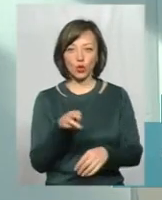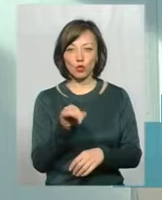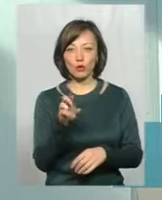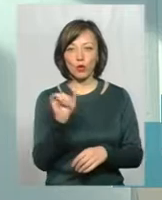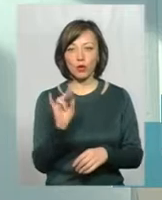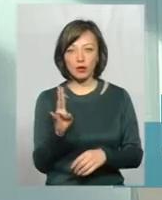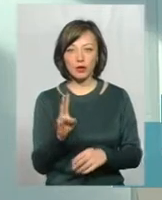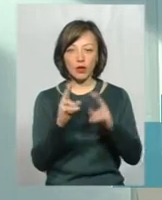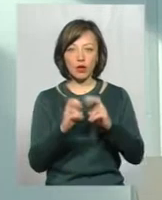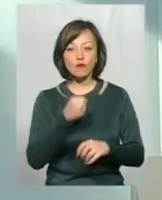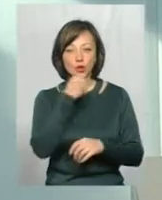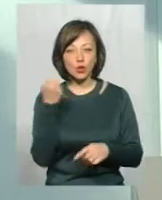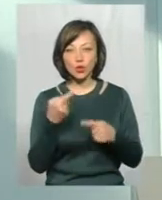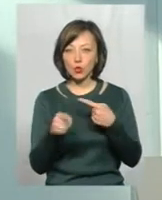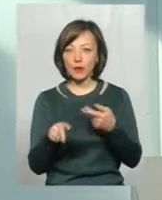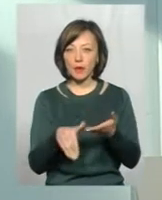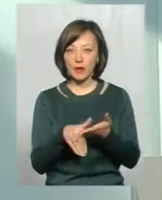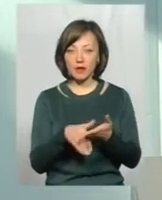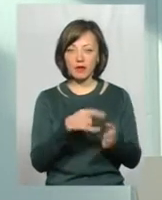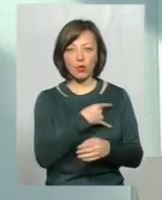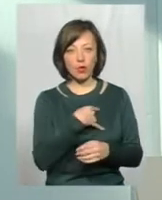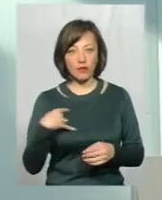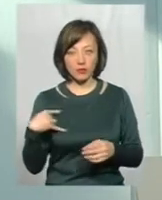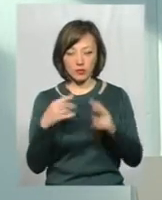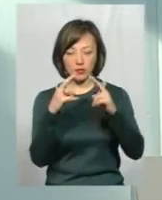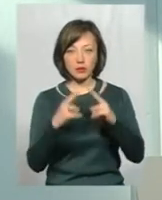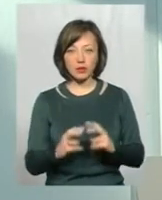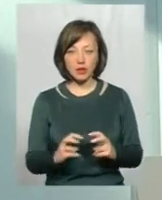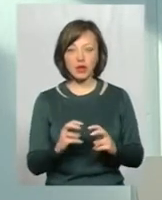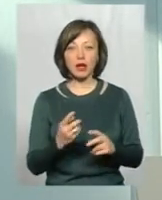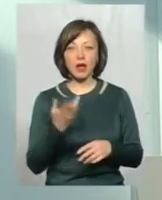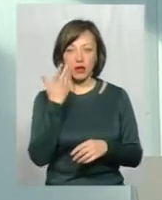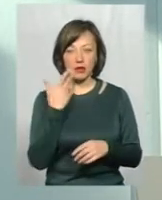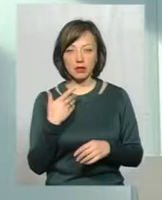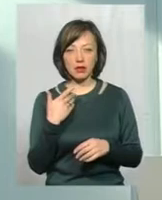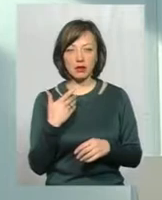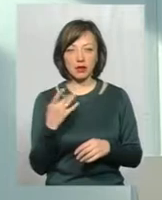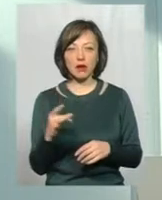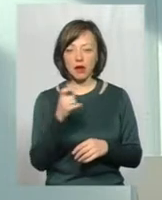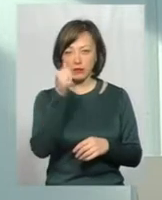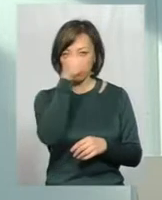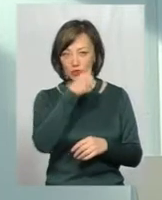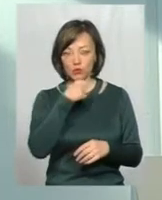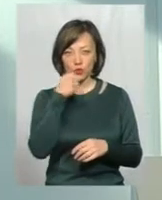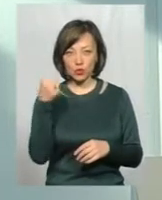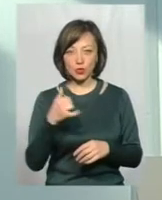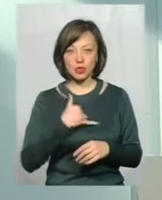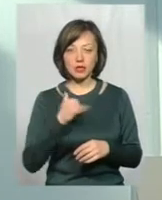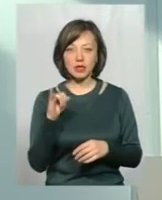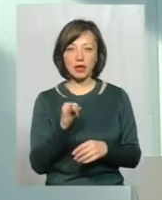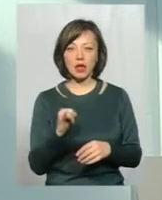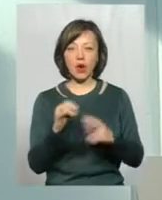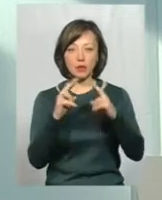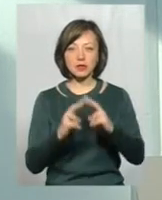взрослых – це німножко інші методи. Це метод флюорографічне обслідування, коли проходять раз в году взрослі у нас. І